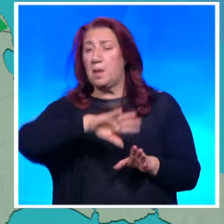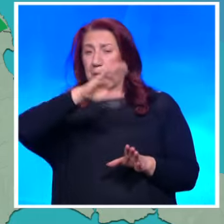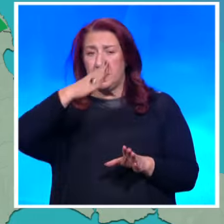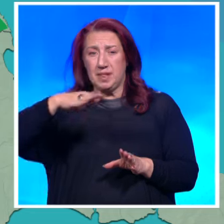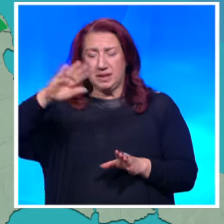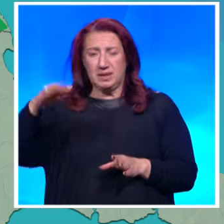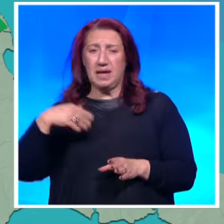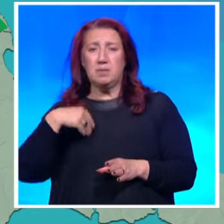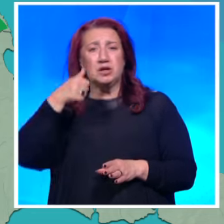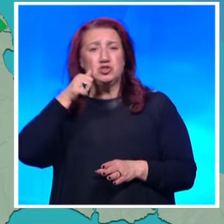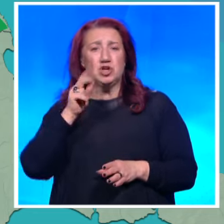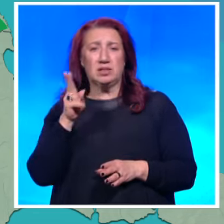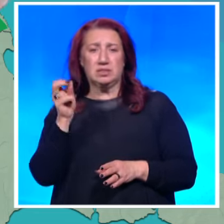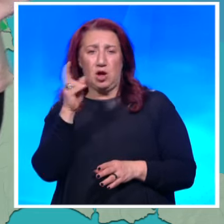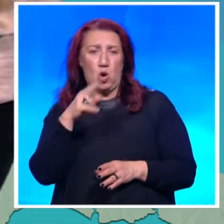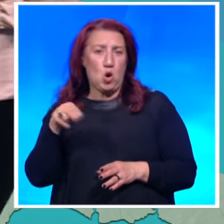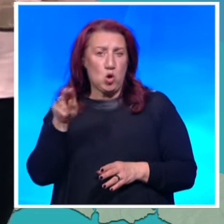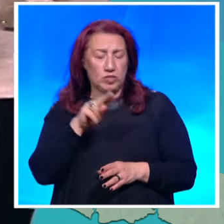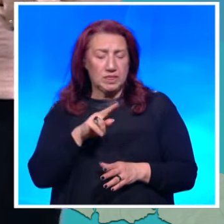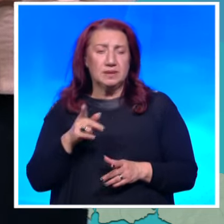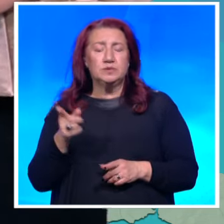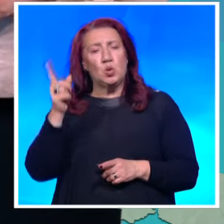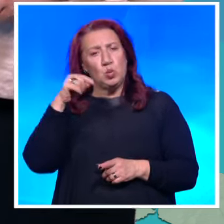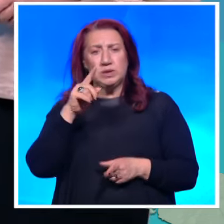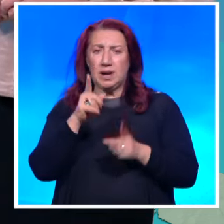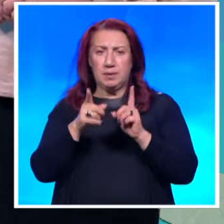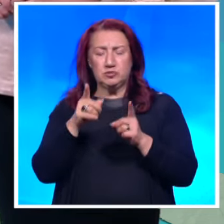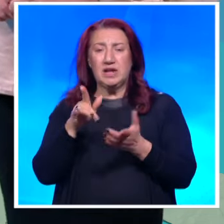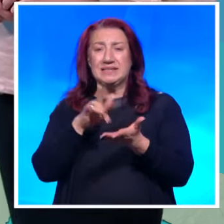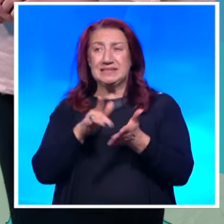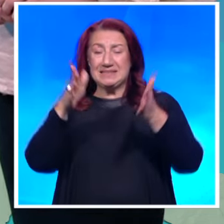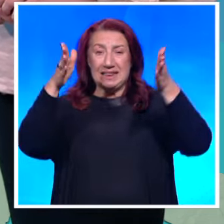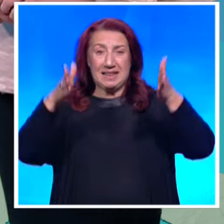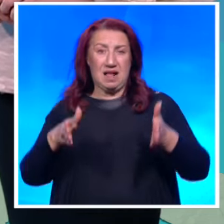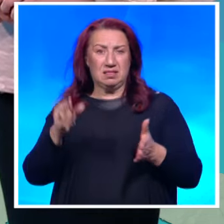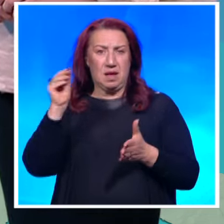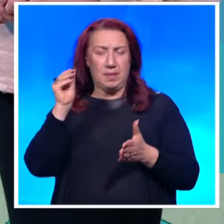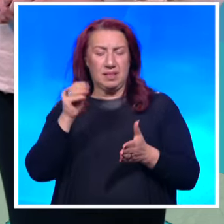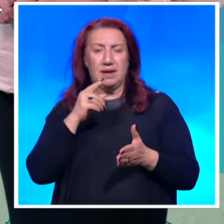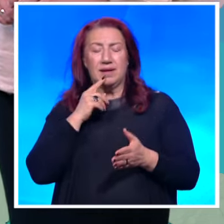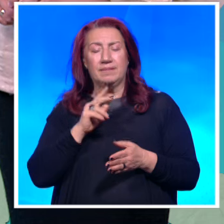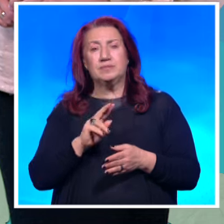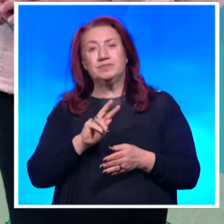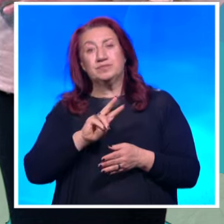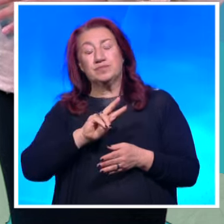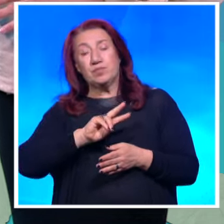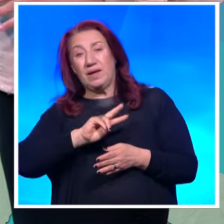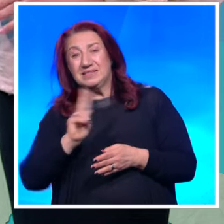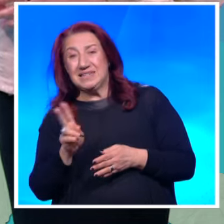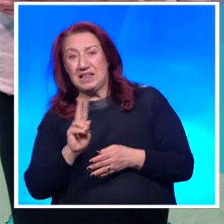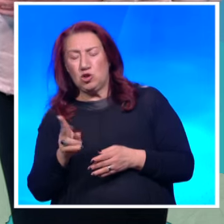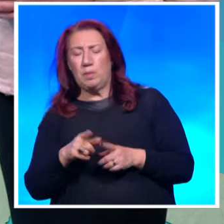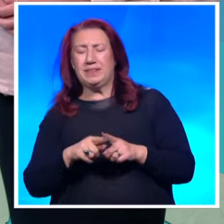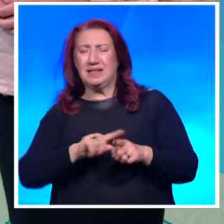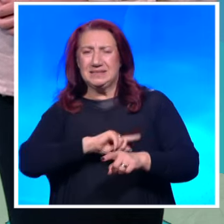области на страната. Утре предупрежденията са вече за централните райони за втората половина. на денонощието за интензивни